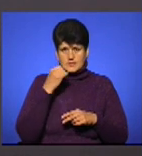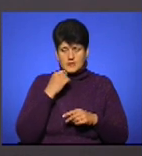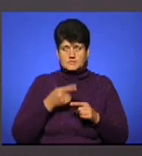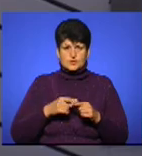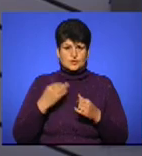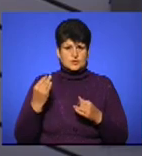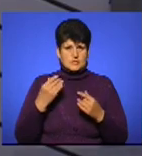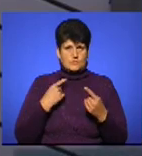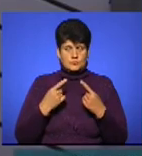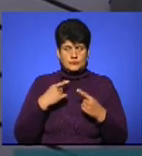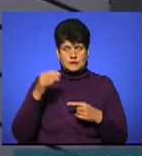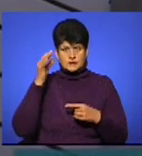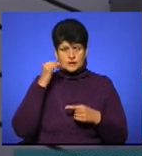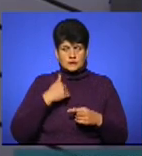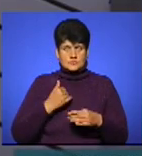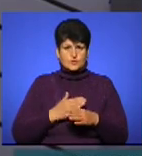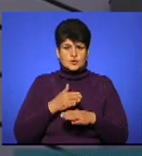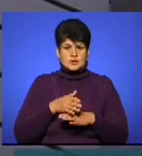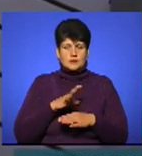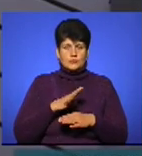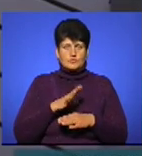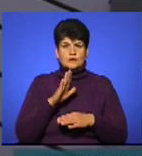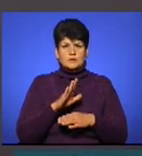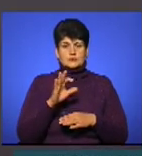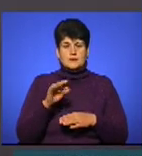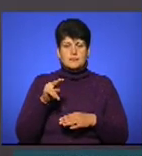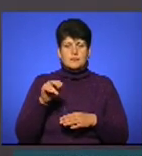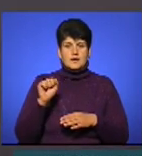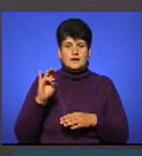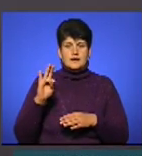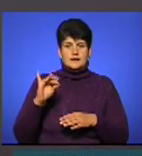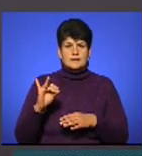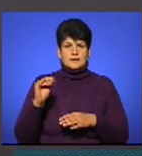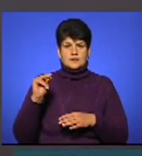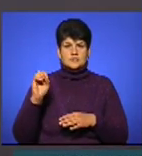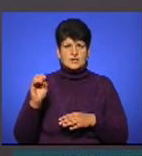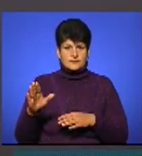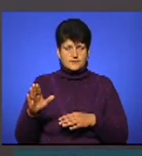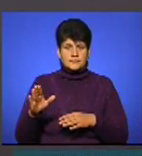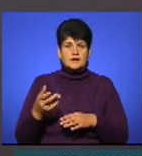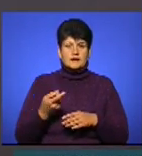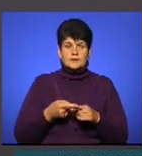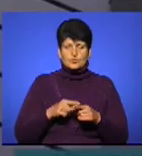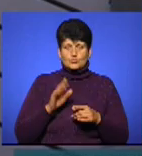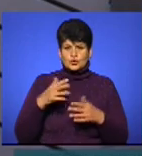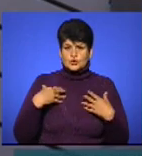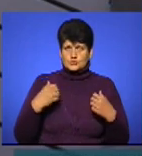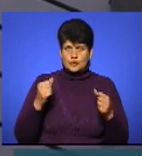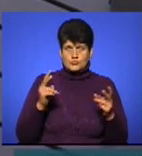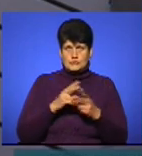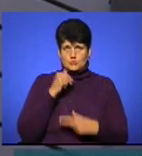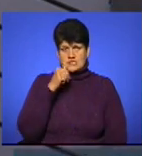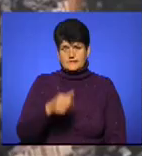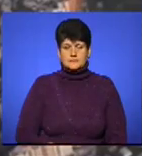розмову. Нагадаю, що в нас в гостях був Володимир Олександрович Паничев, це лікар-епідеміолог. Будьте здорові і зустрінемось завтра.